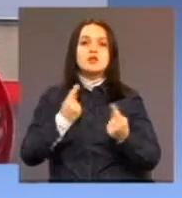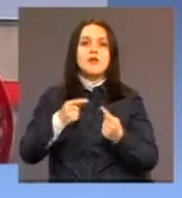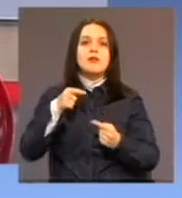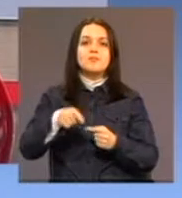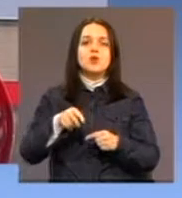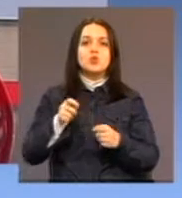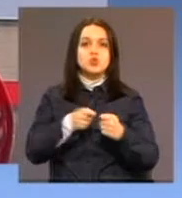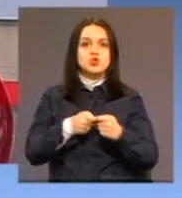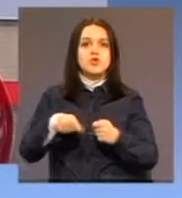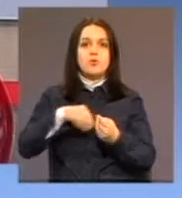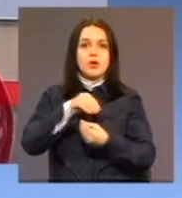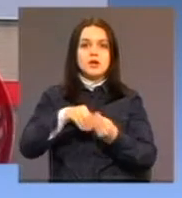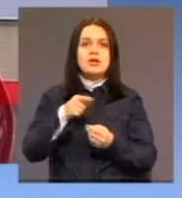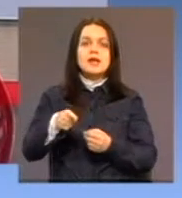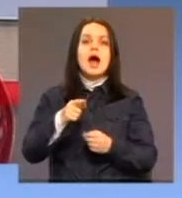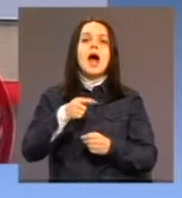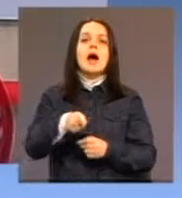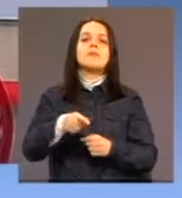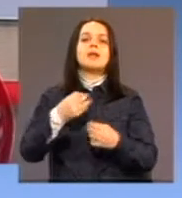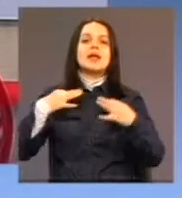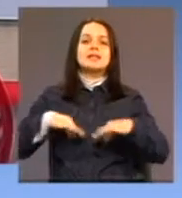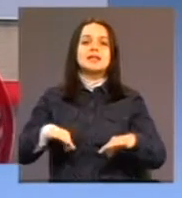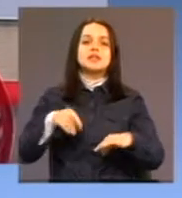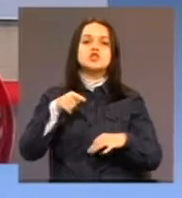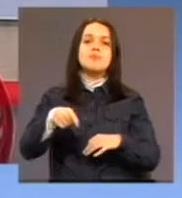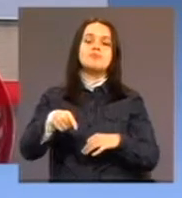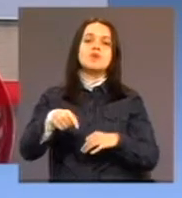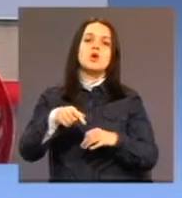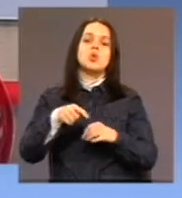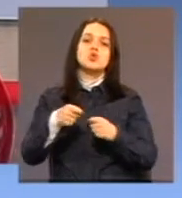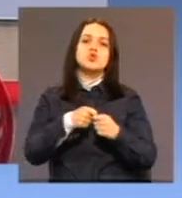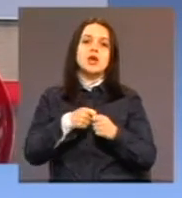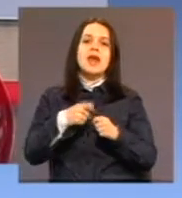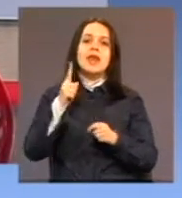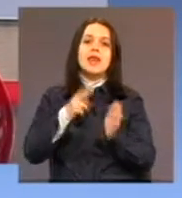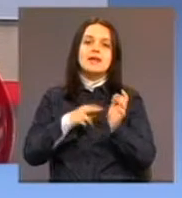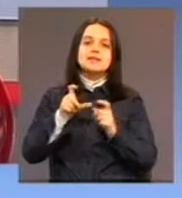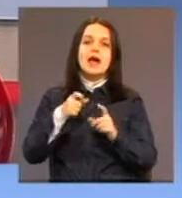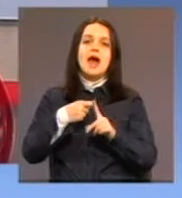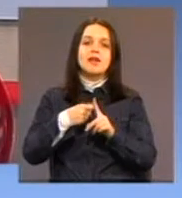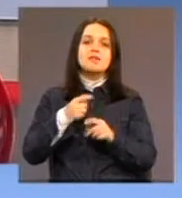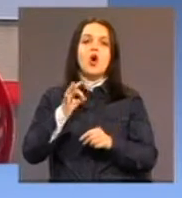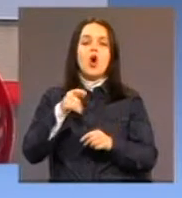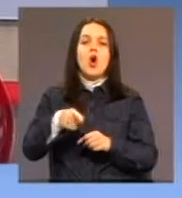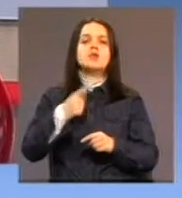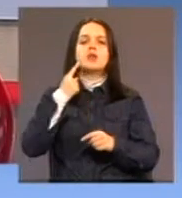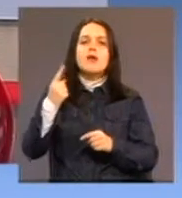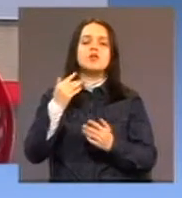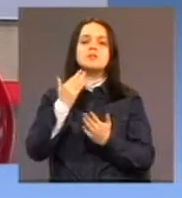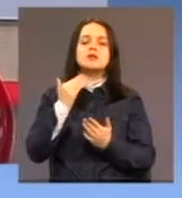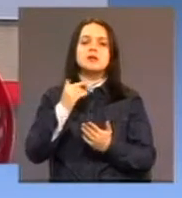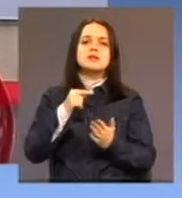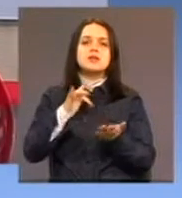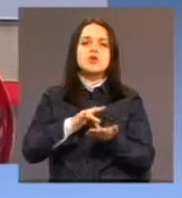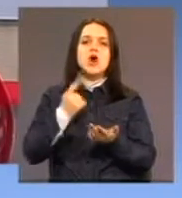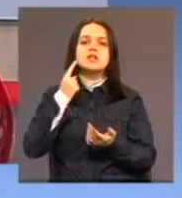Sa predsjednicom udruženja Ines Kavalec razgovarali smo o značaju dnevnih centara za svakodnevno funkcionisanje porodice